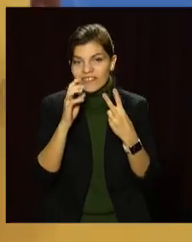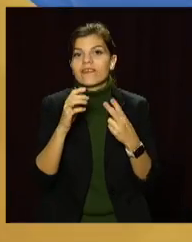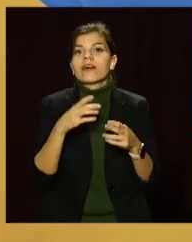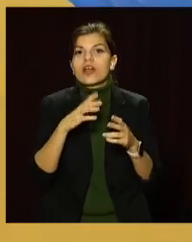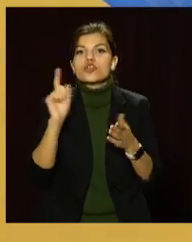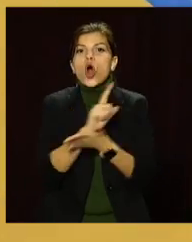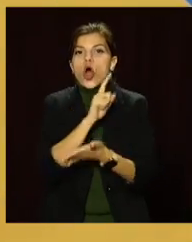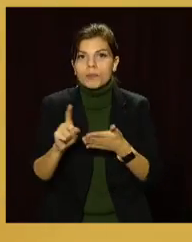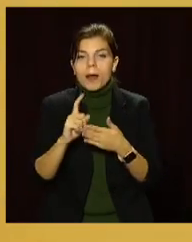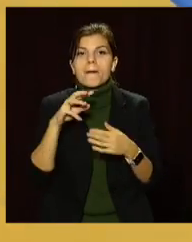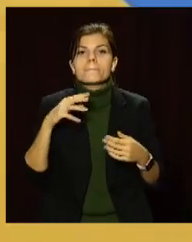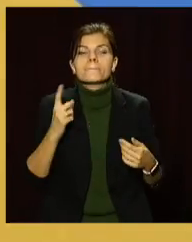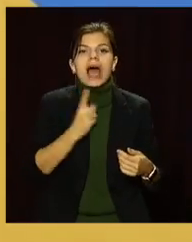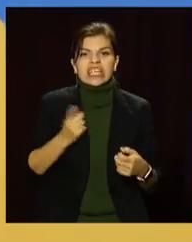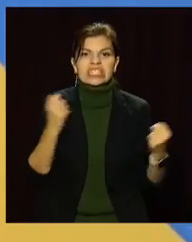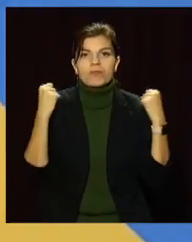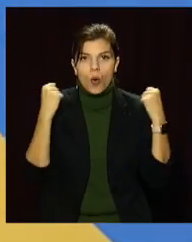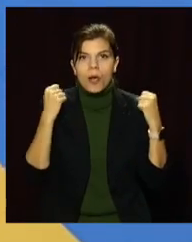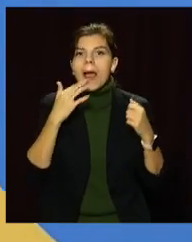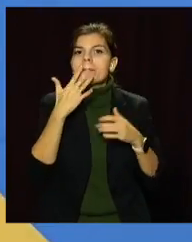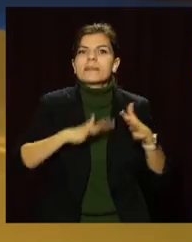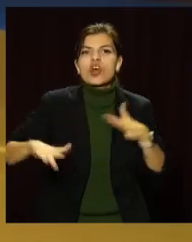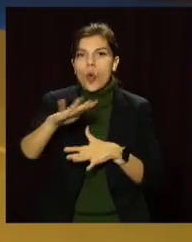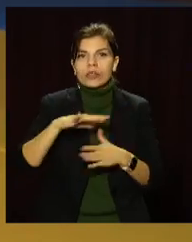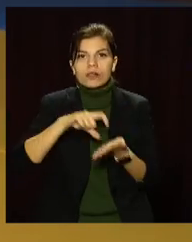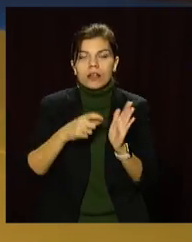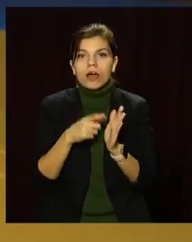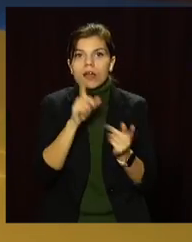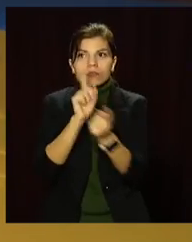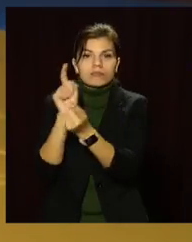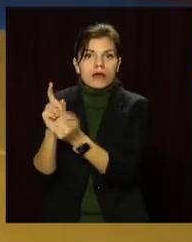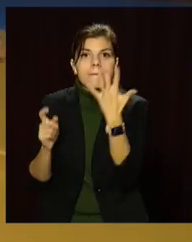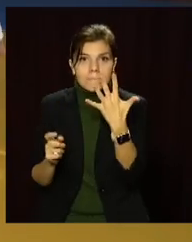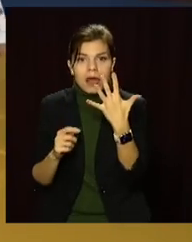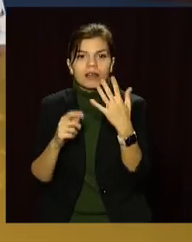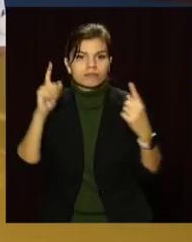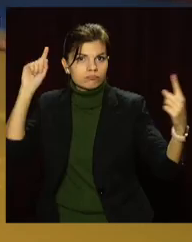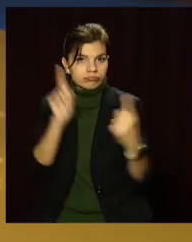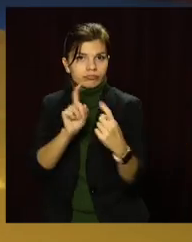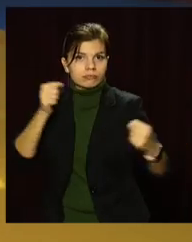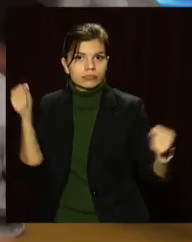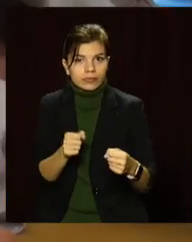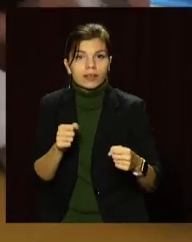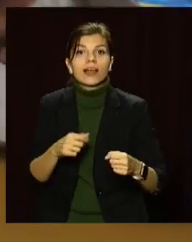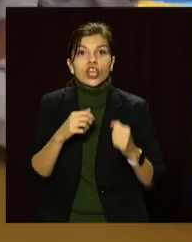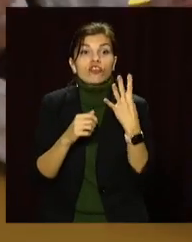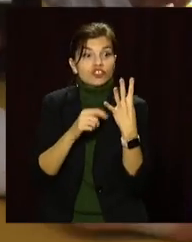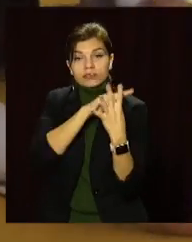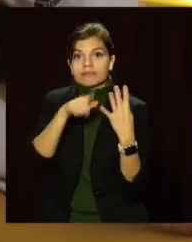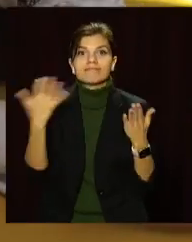норматив майстра спорту міжнародного класу. Вони провели по п'ять зустрічей на татамі. У чотирьох удержали перемогу.